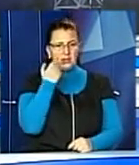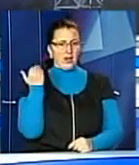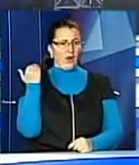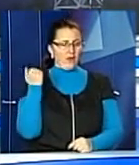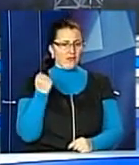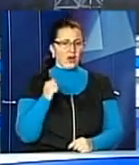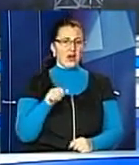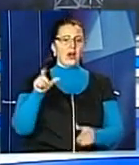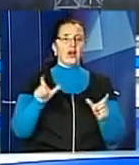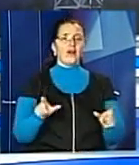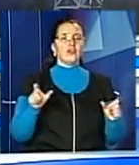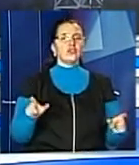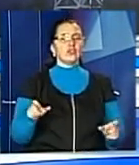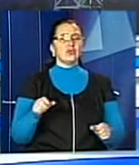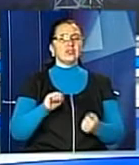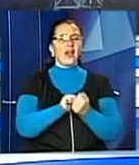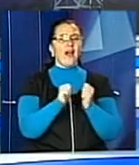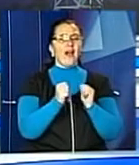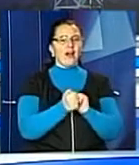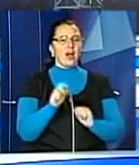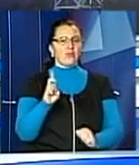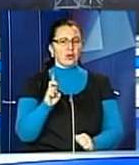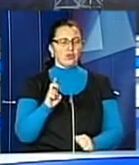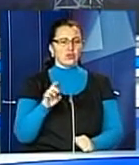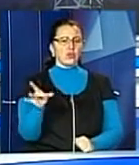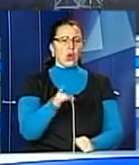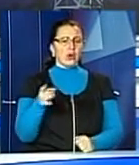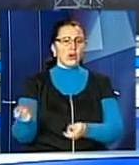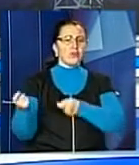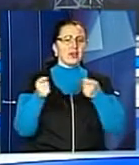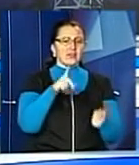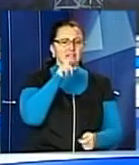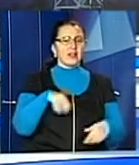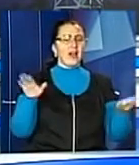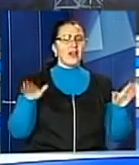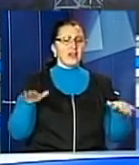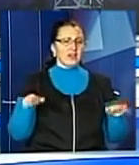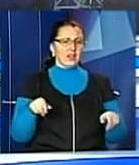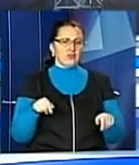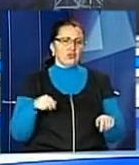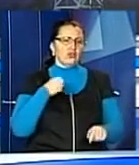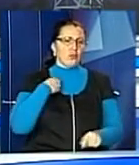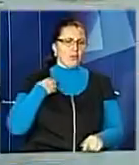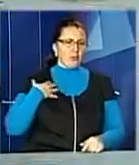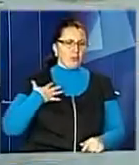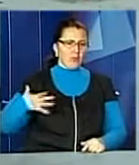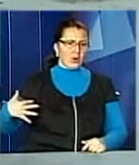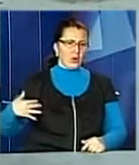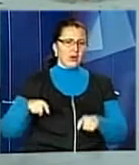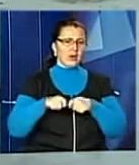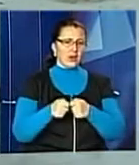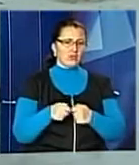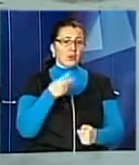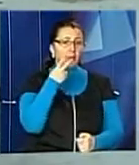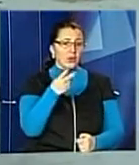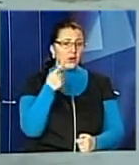району привезли до Львівського еколого-натуралістичного центру «Лебедя», який вже не здійме крил. Місцеві помітили його ще